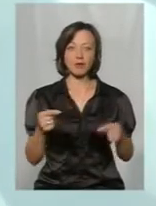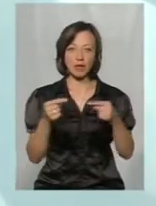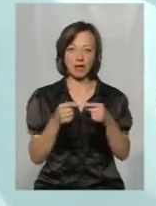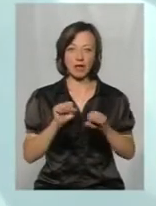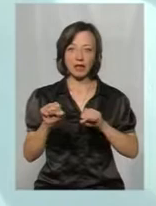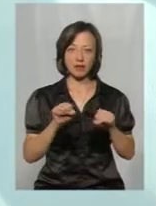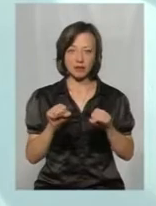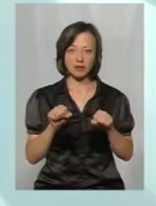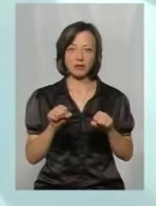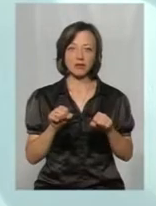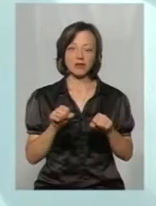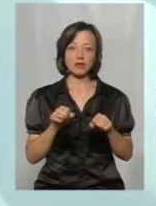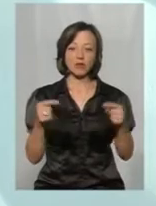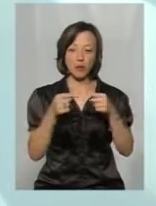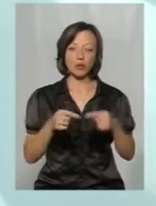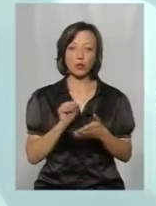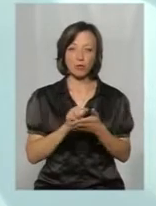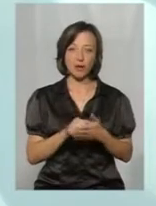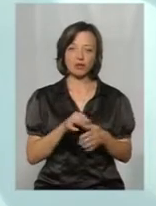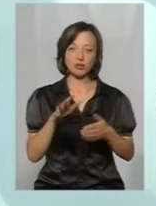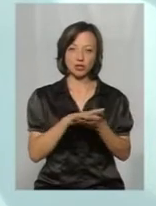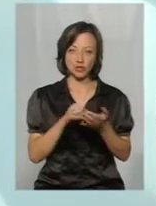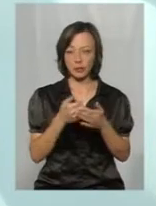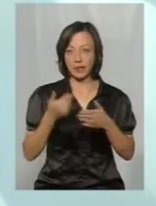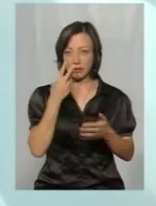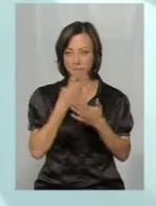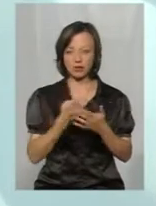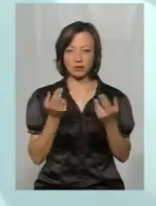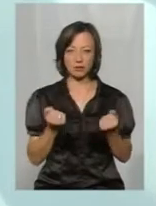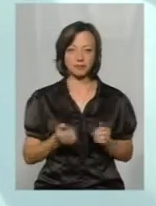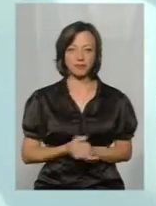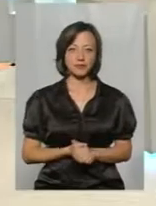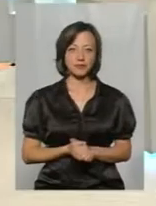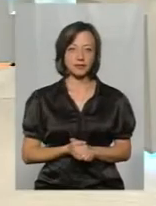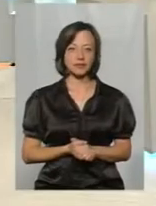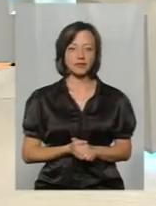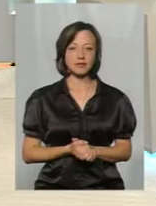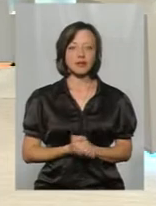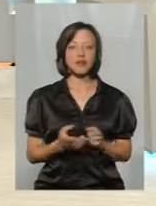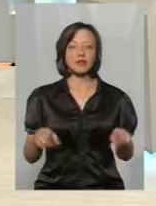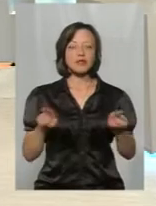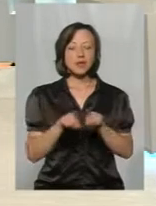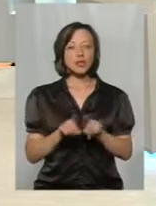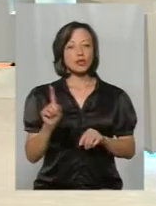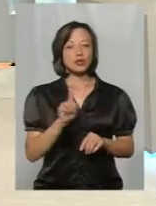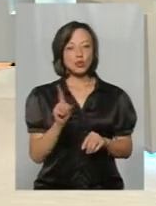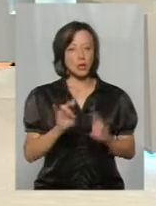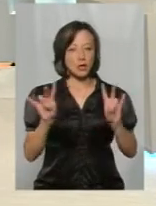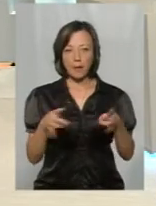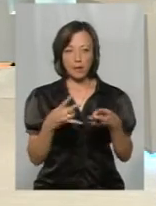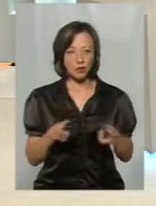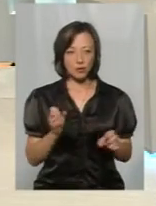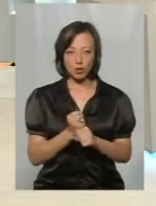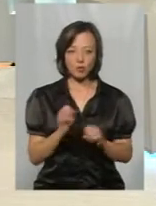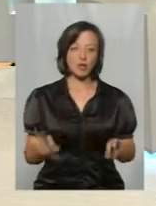керівних документів проводять знищення вибуху небезпечних. Ми з цим бачили. Добре, все ж таки, що не потрібно